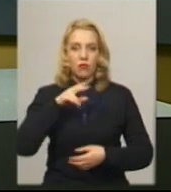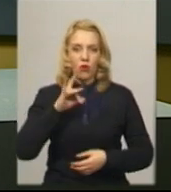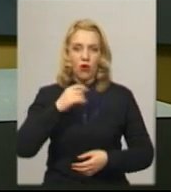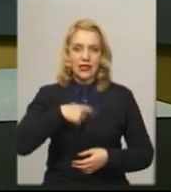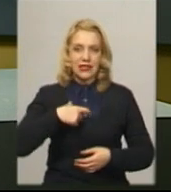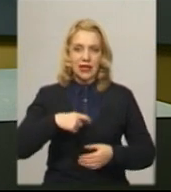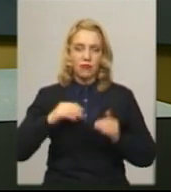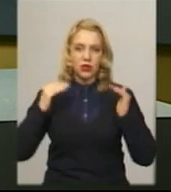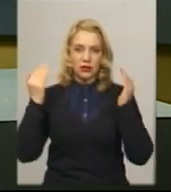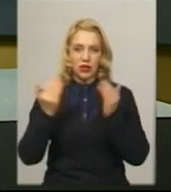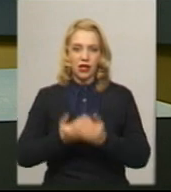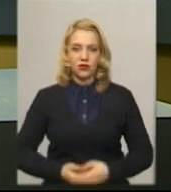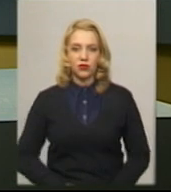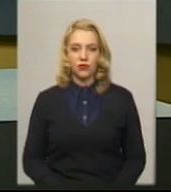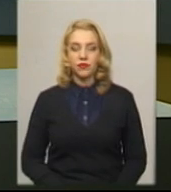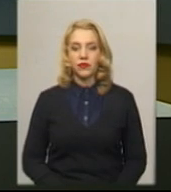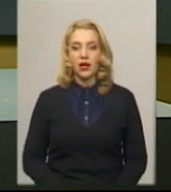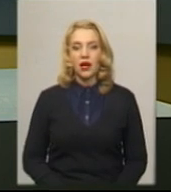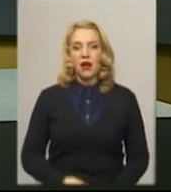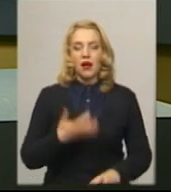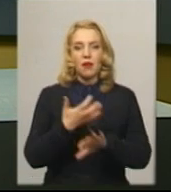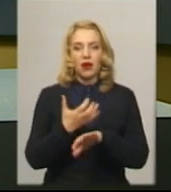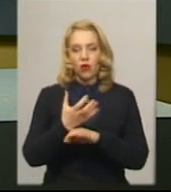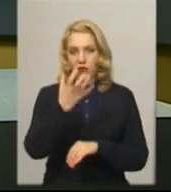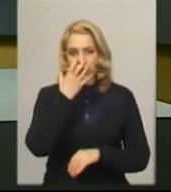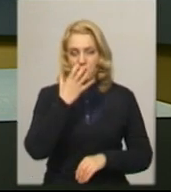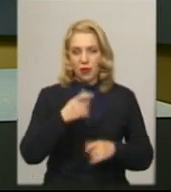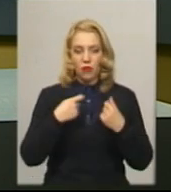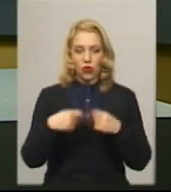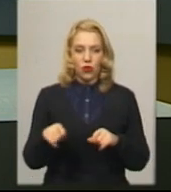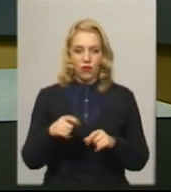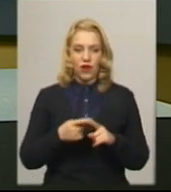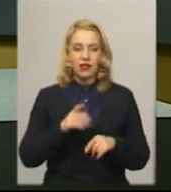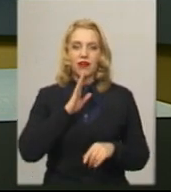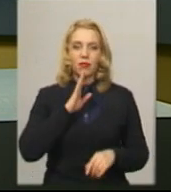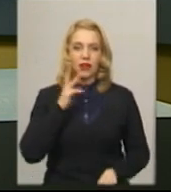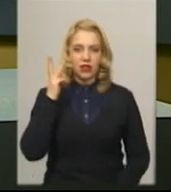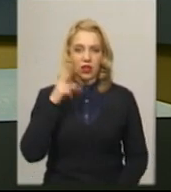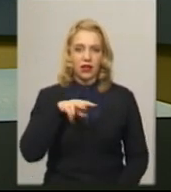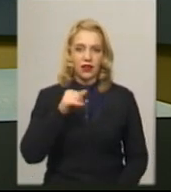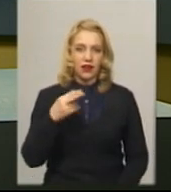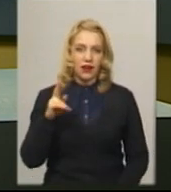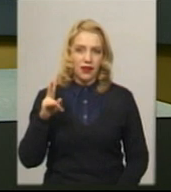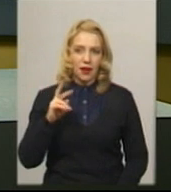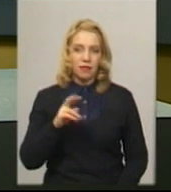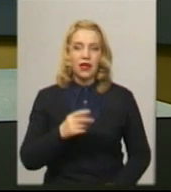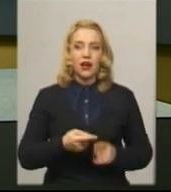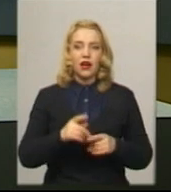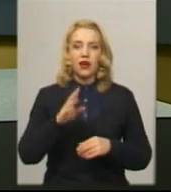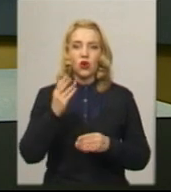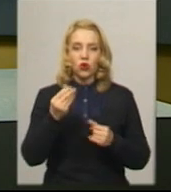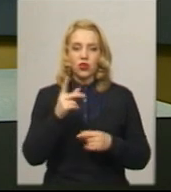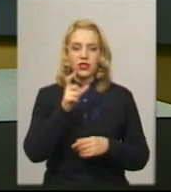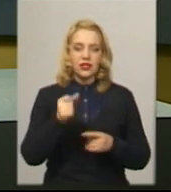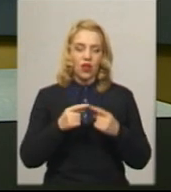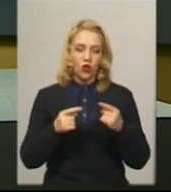Бракований респіратор продали хмельничанці Лілії Бацман у аптеці обласного центру. За її словами, гроші за товар дівчині